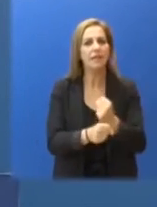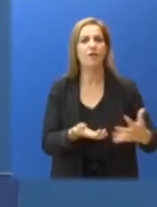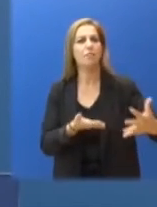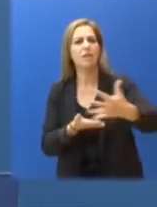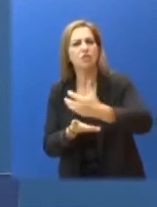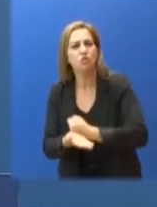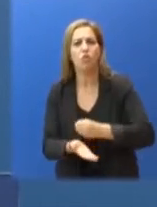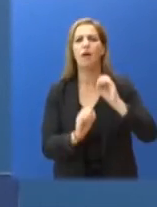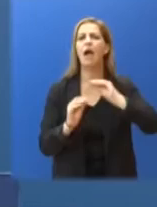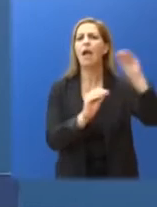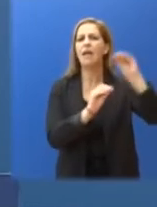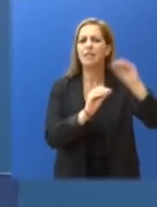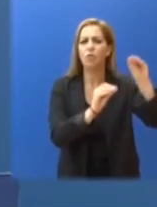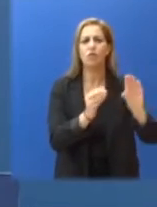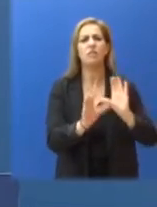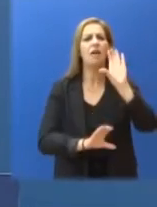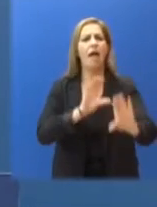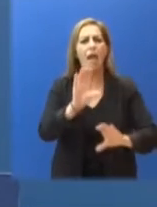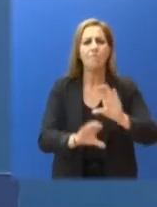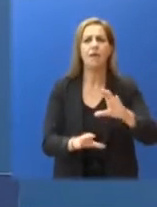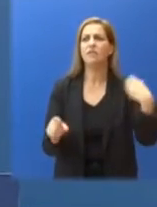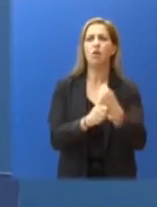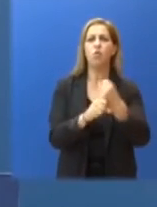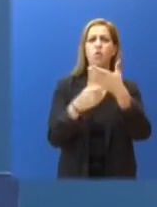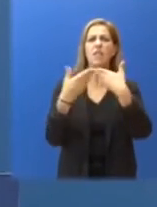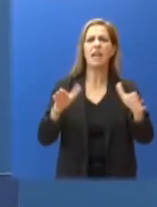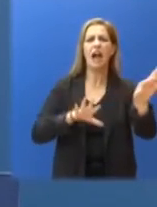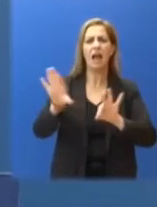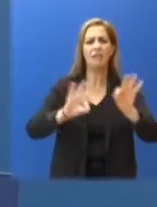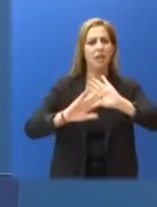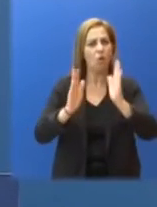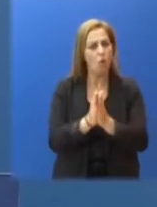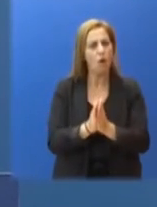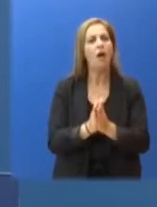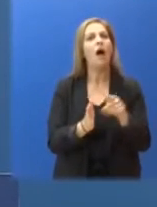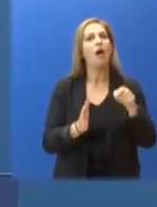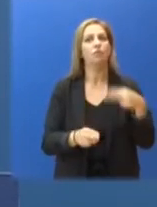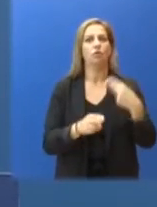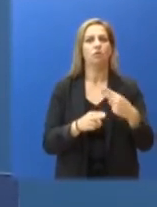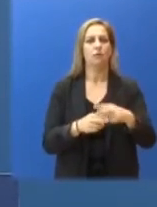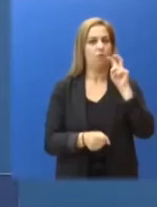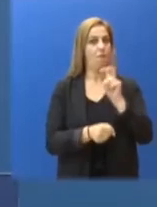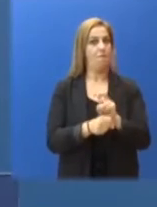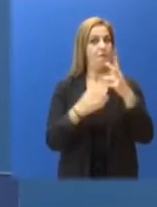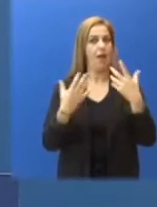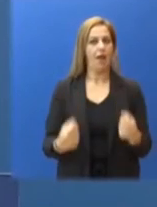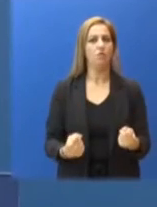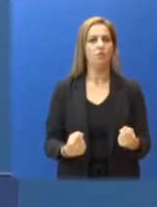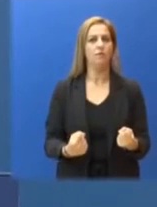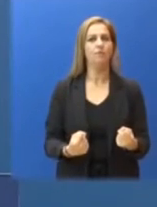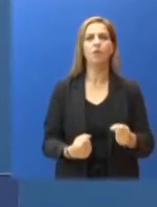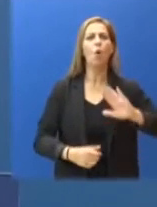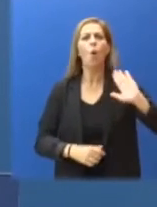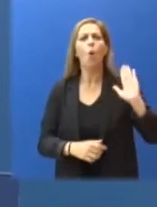επενδύσεις, στις θέσεις απασχόλησης που δημιουργήθηκαν, στις δουλειές που άνοιξαν. Όλα αυτά δεν είναι μια επίκληση